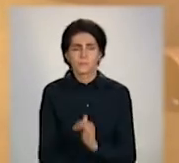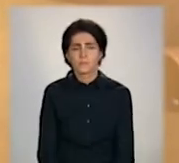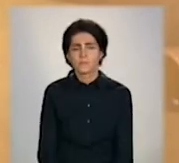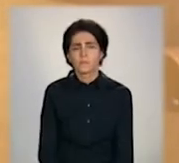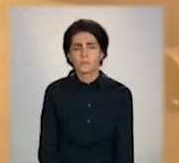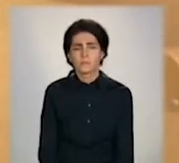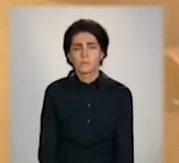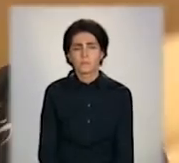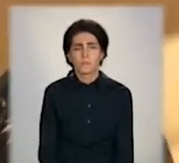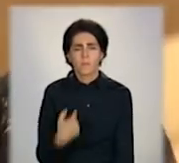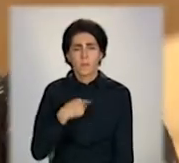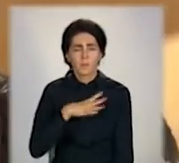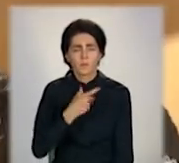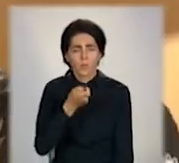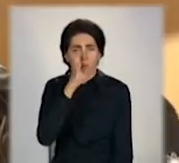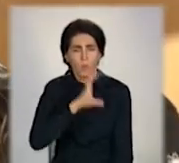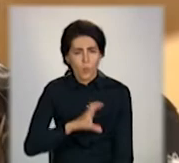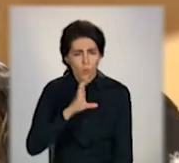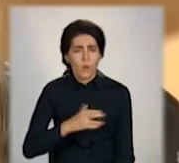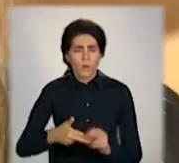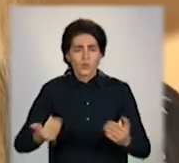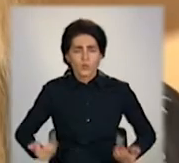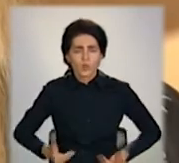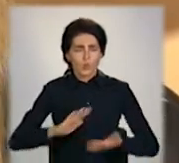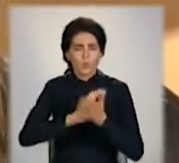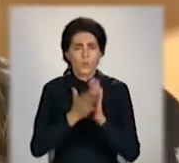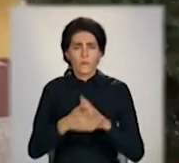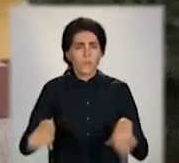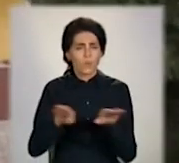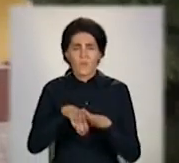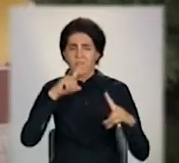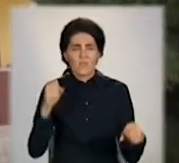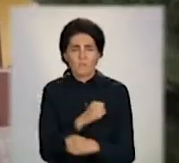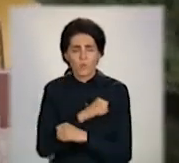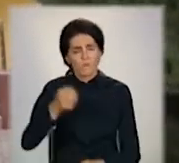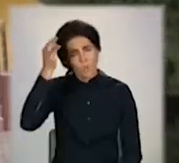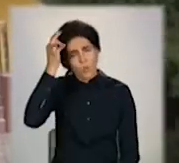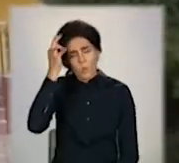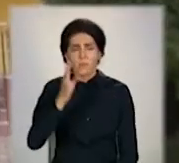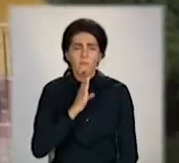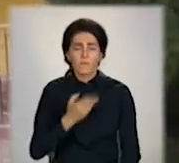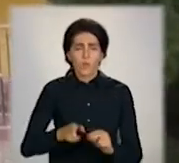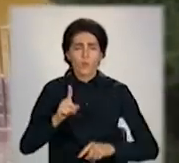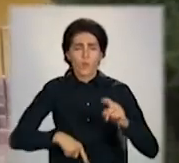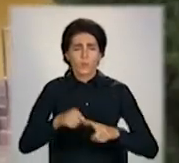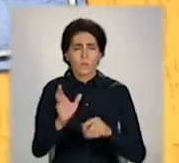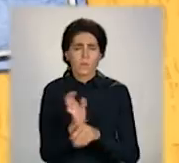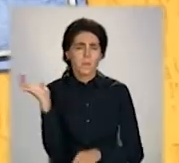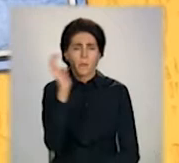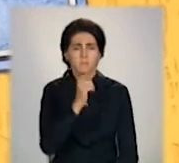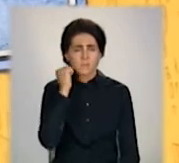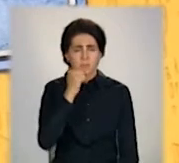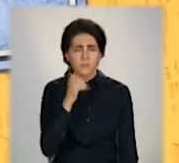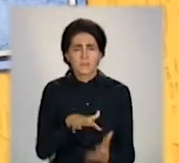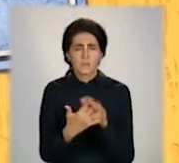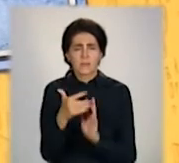Мені це дуже погано стало. Жити в таких умовах неможливо, згадує дівчина. Батьки відправили її до бабусі у село